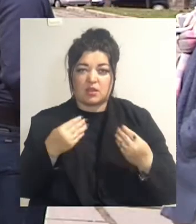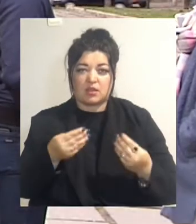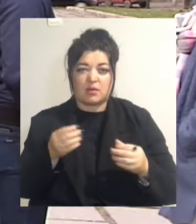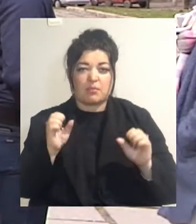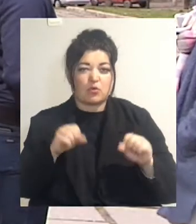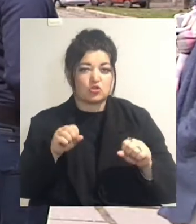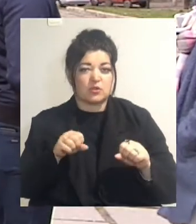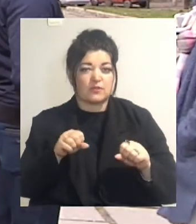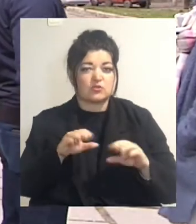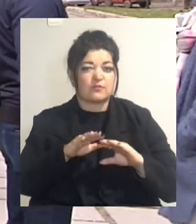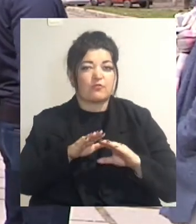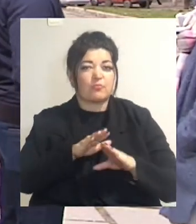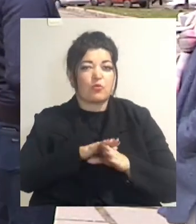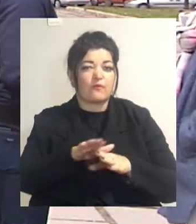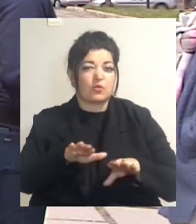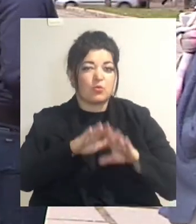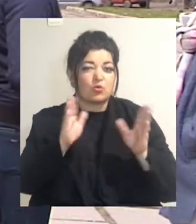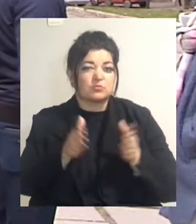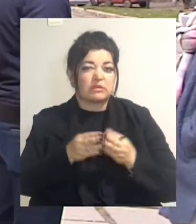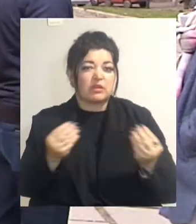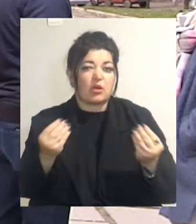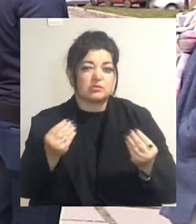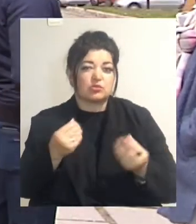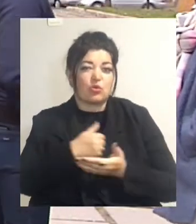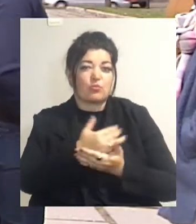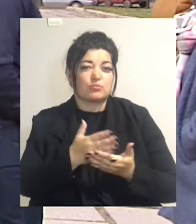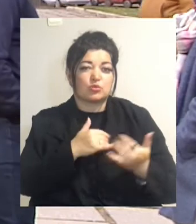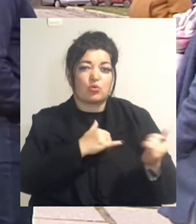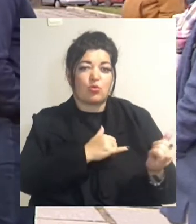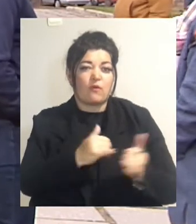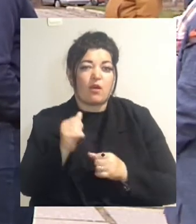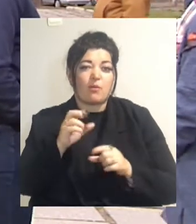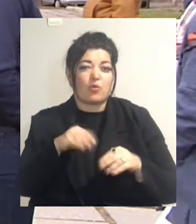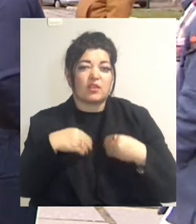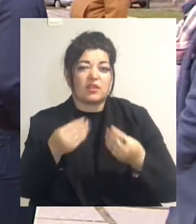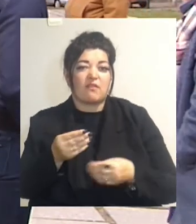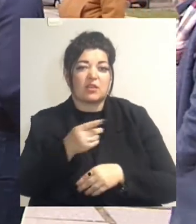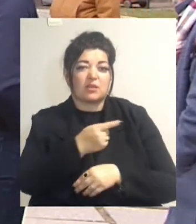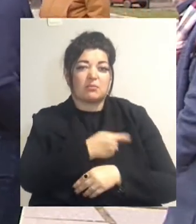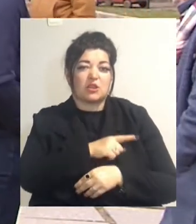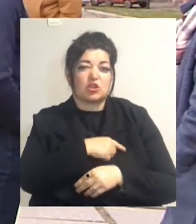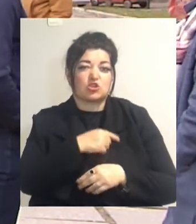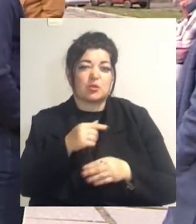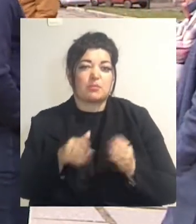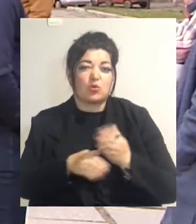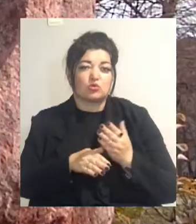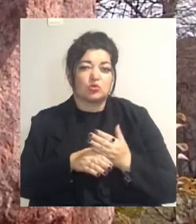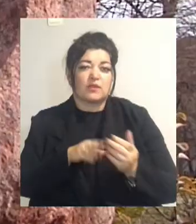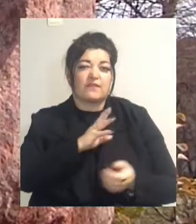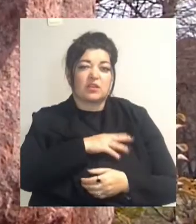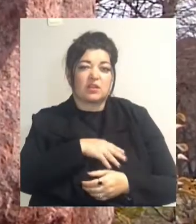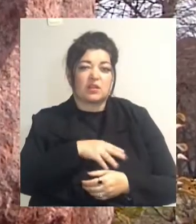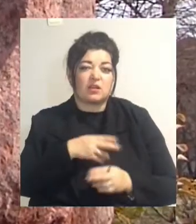повному обсязі якісно обслуговувати або надавати медичні послуги ветеранам. Тому цю проблему треба вирішувати.